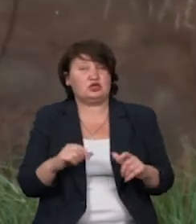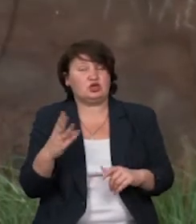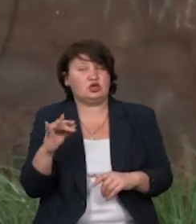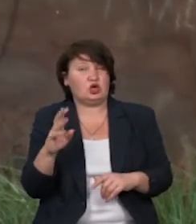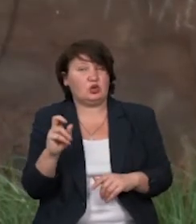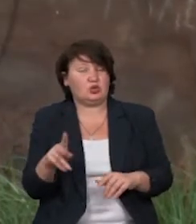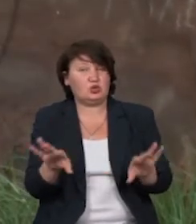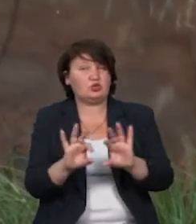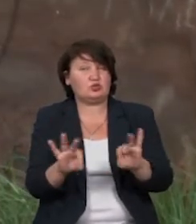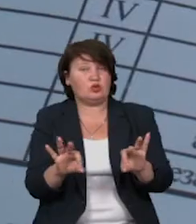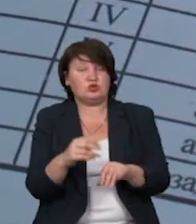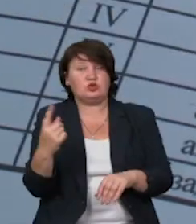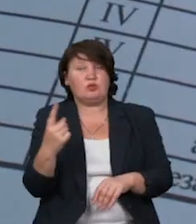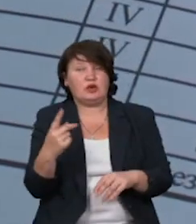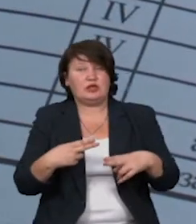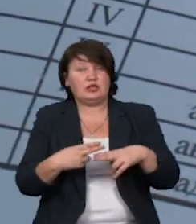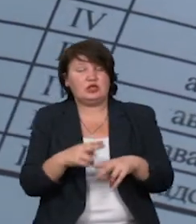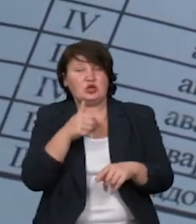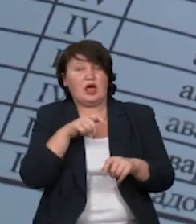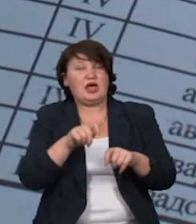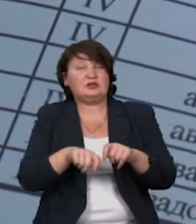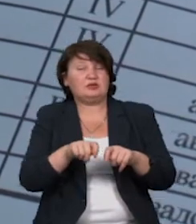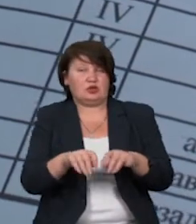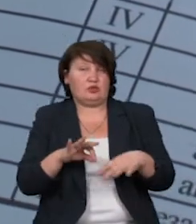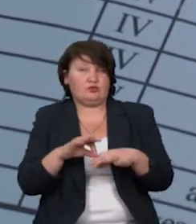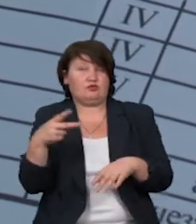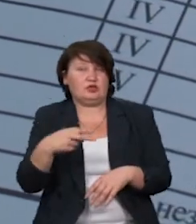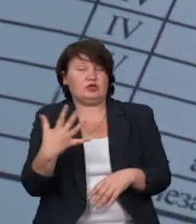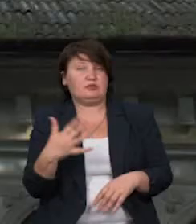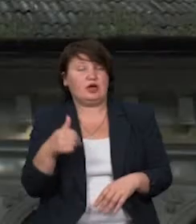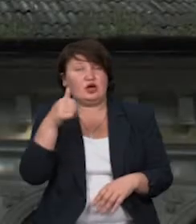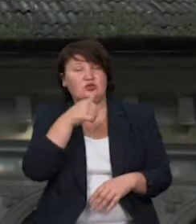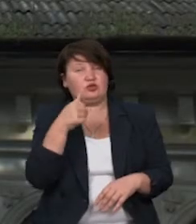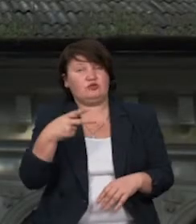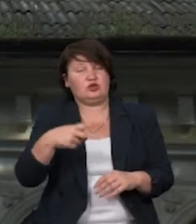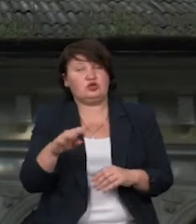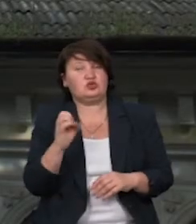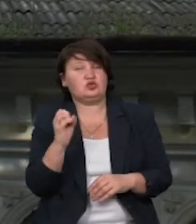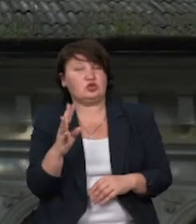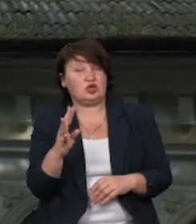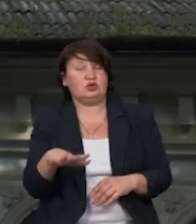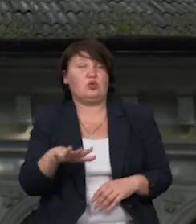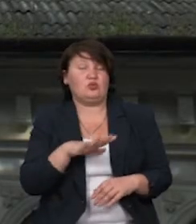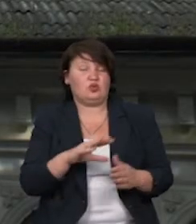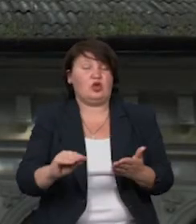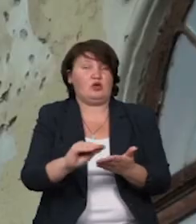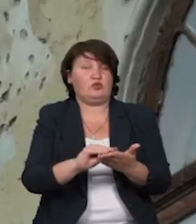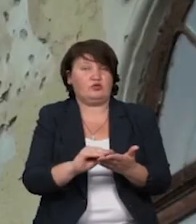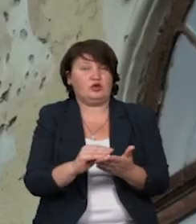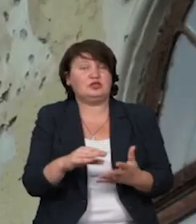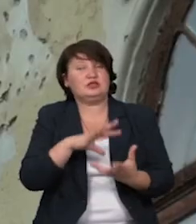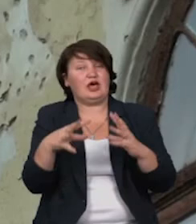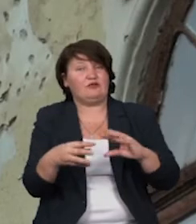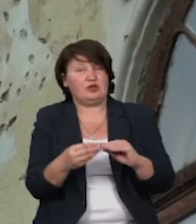розповідає, що першу технічну експертизу приміщення провели у 2005 році. У 2014-му була повторна. За її висновком,